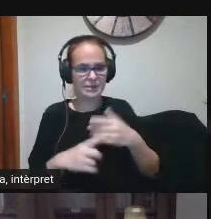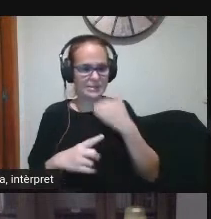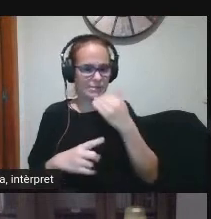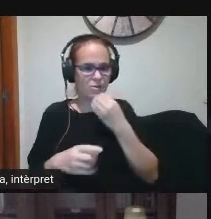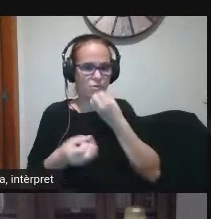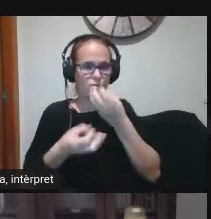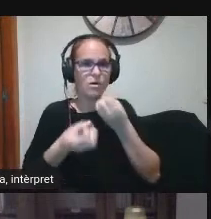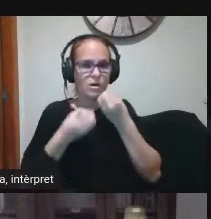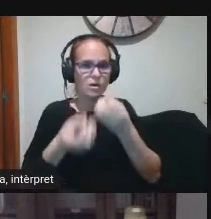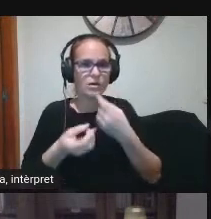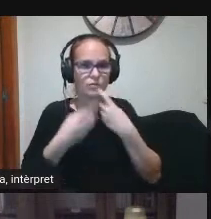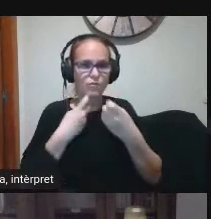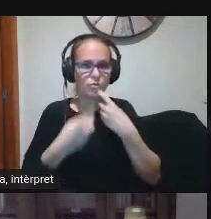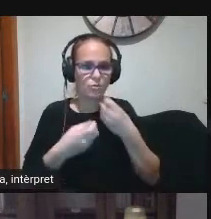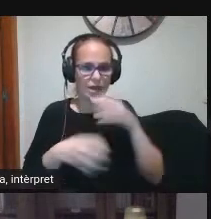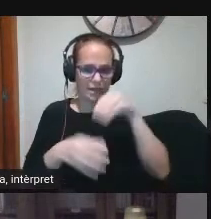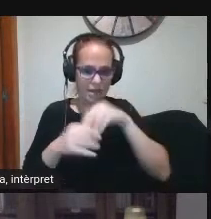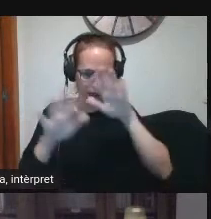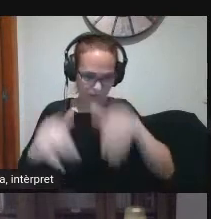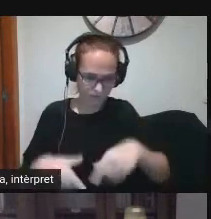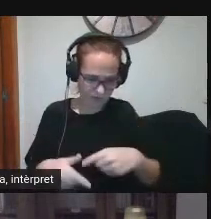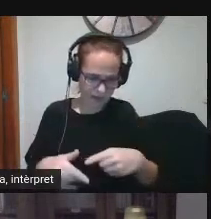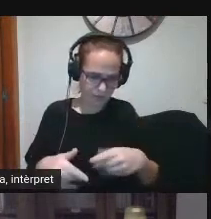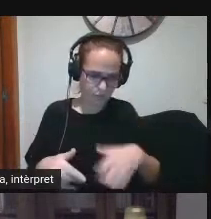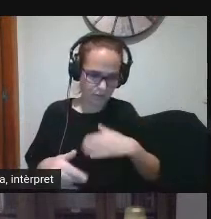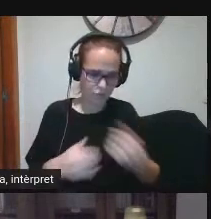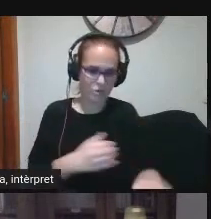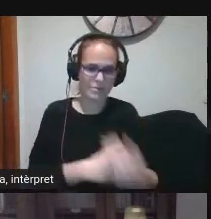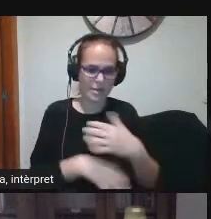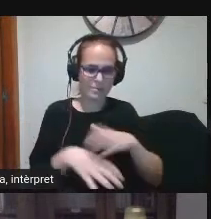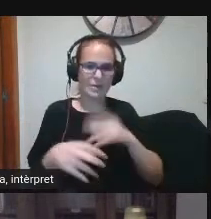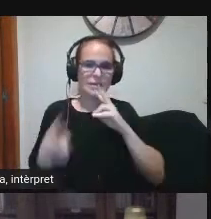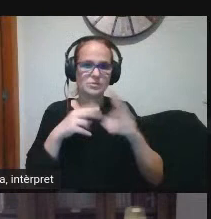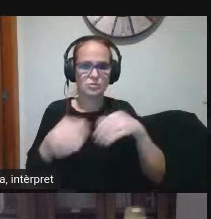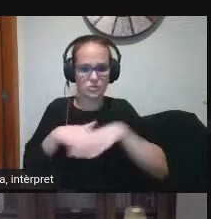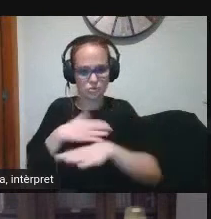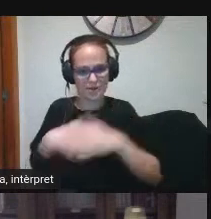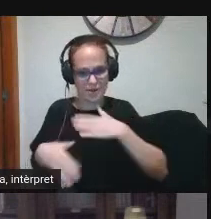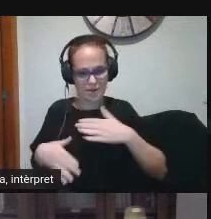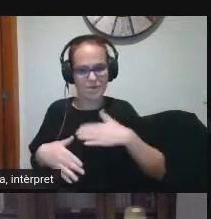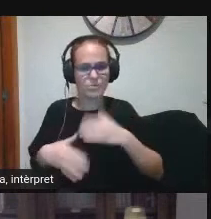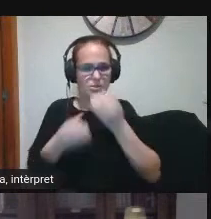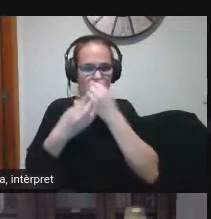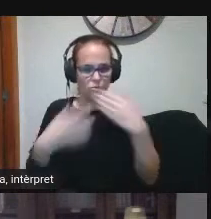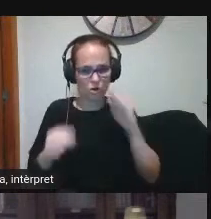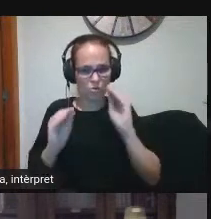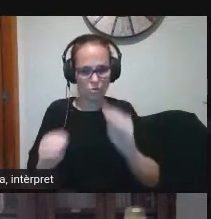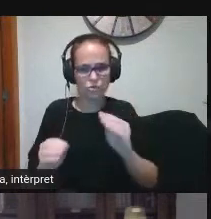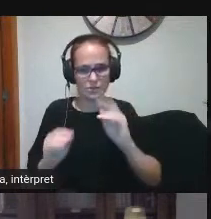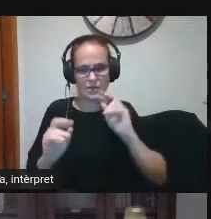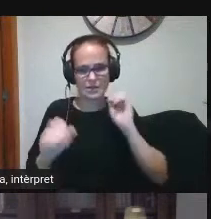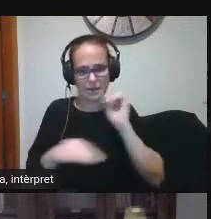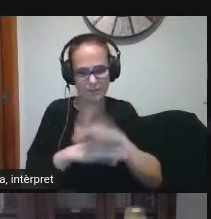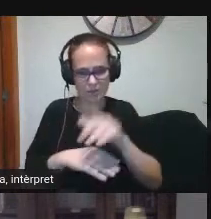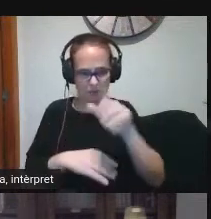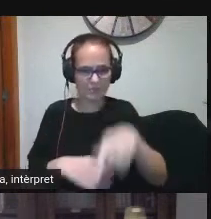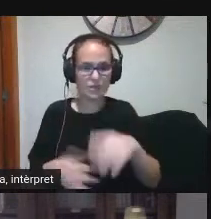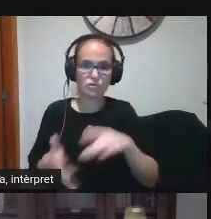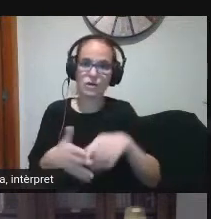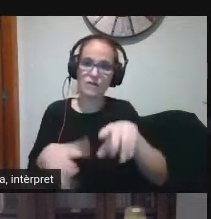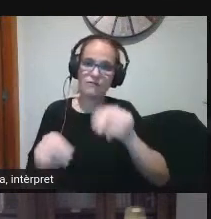els resultats doncs us els envieu per poder tenir les vostres respostes i un cop fet això que és ràpid